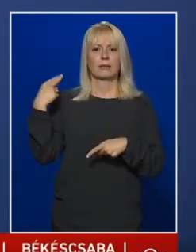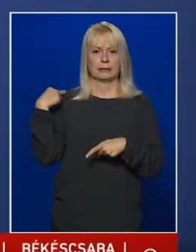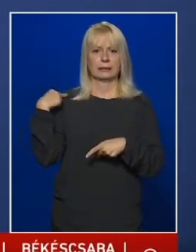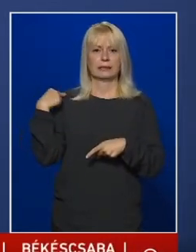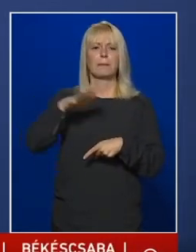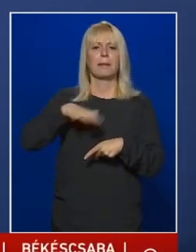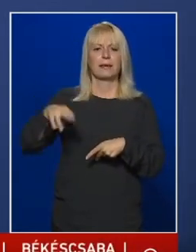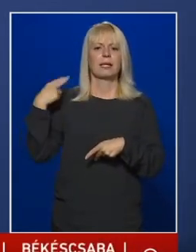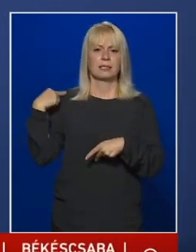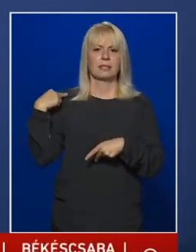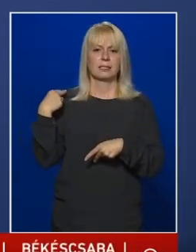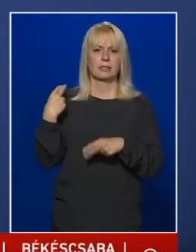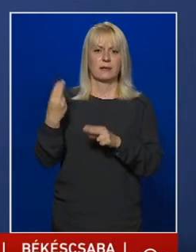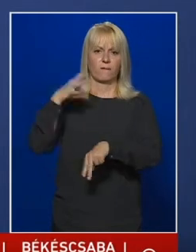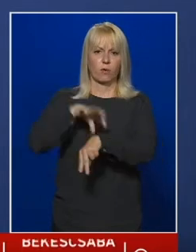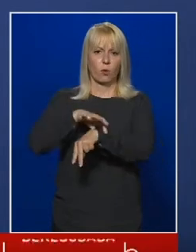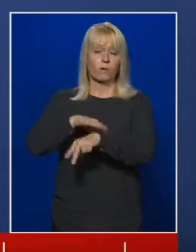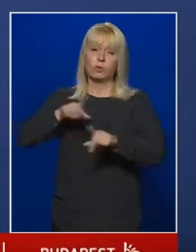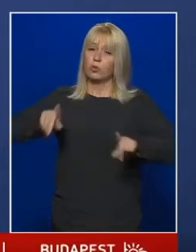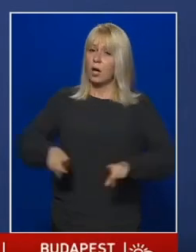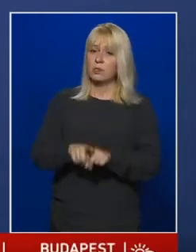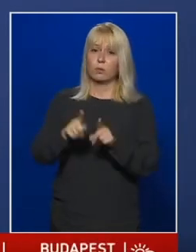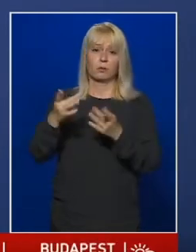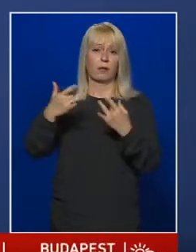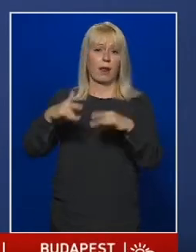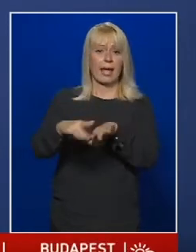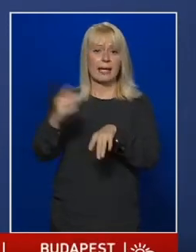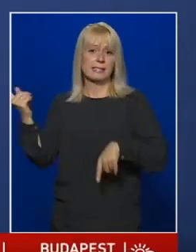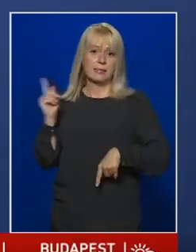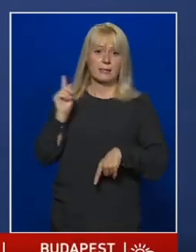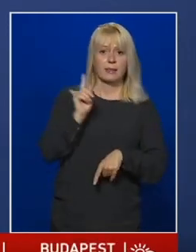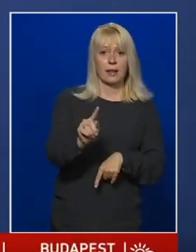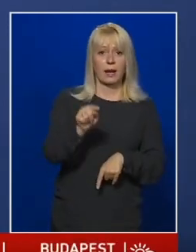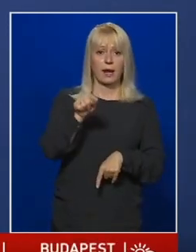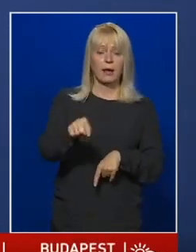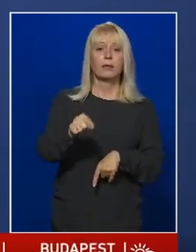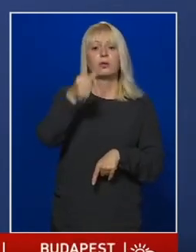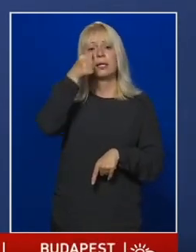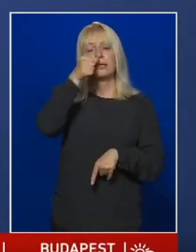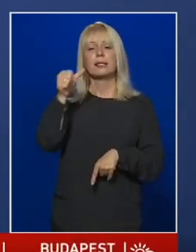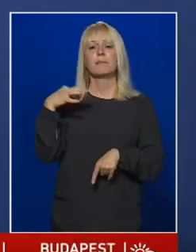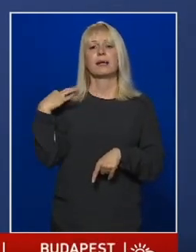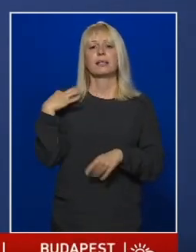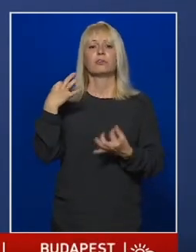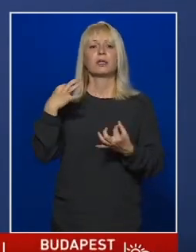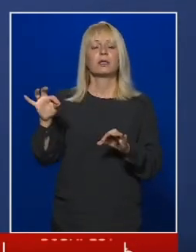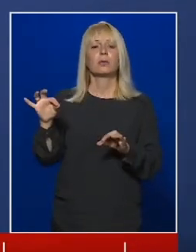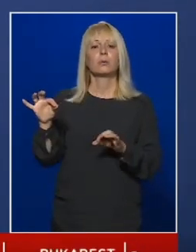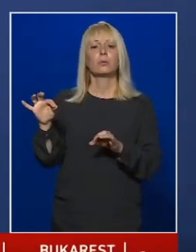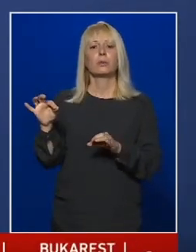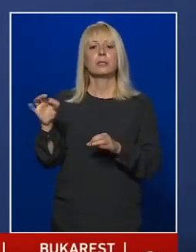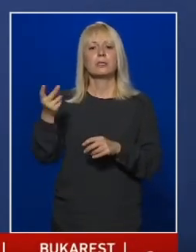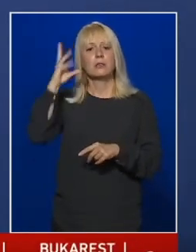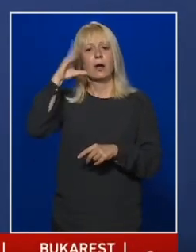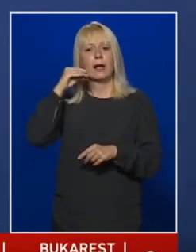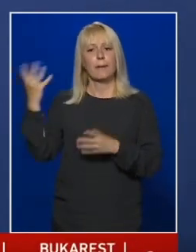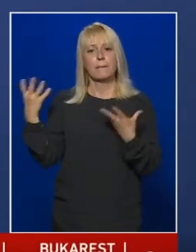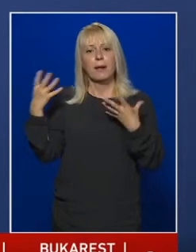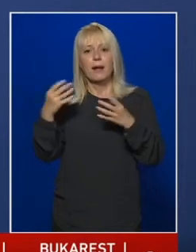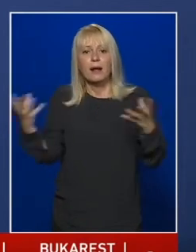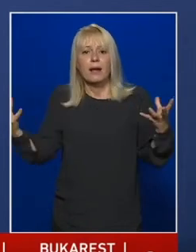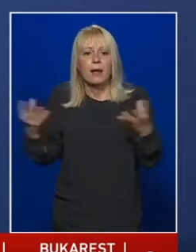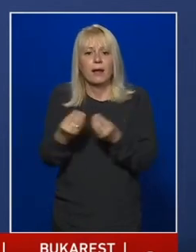megyei tisztifőorvos azonnal a helyszínre ment, és a népegészségügyi szakemberek segítségével